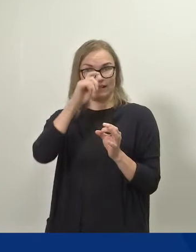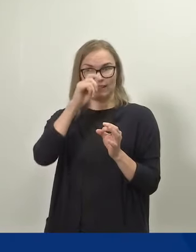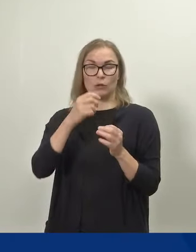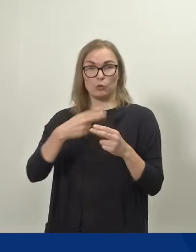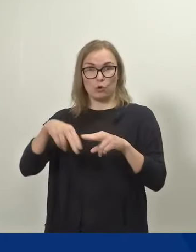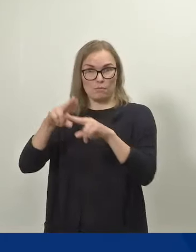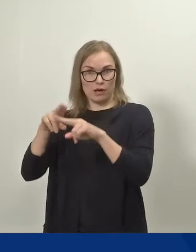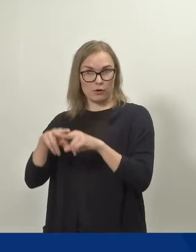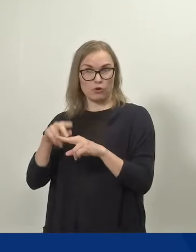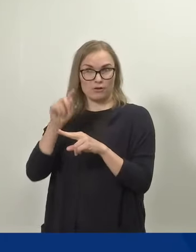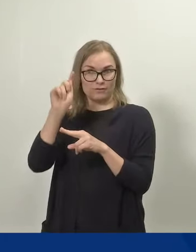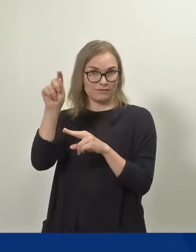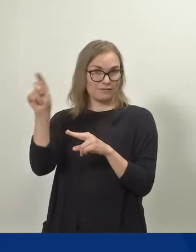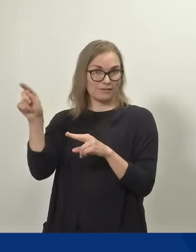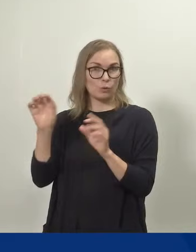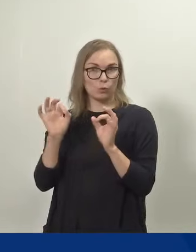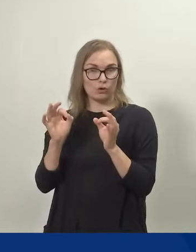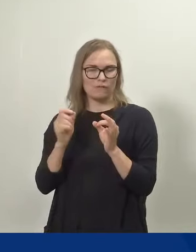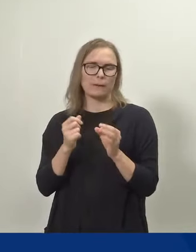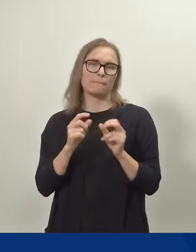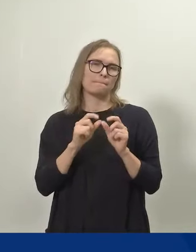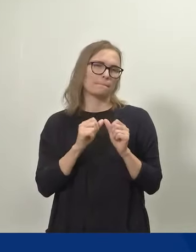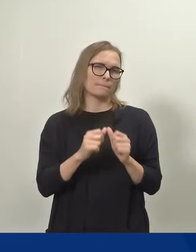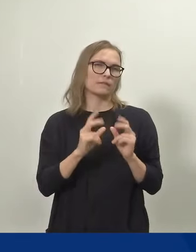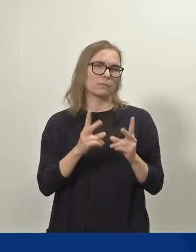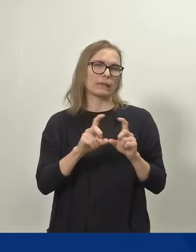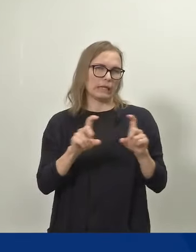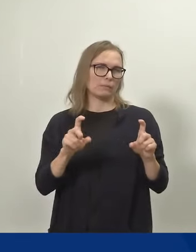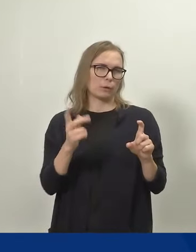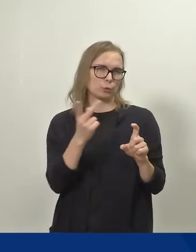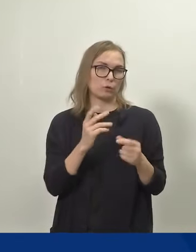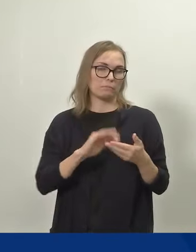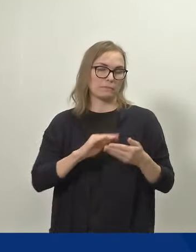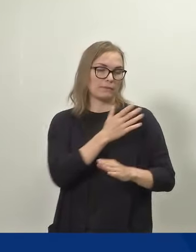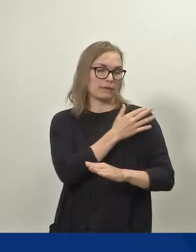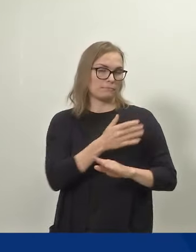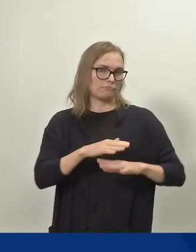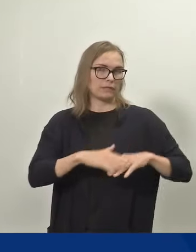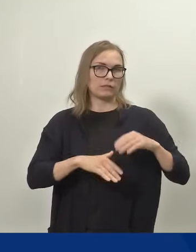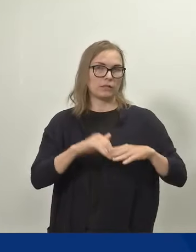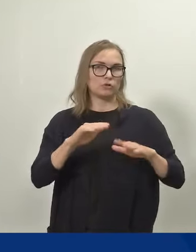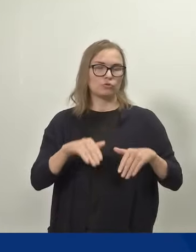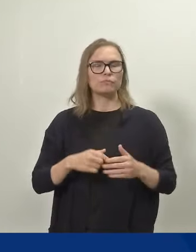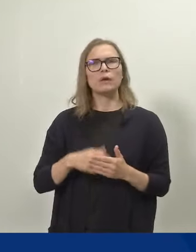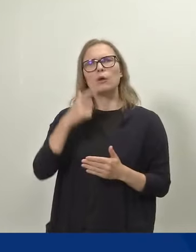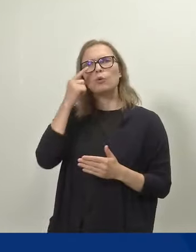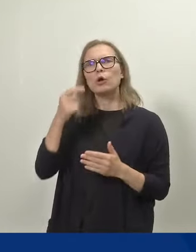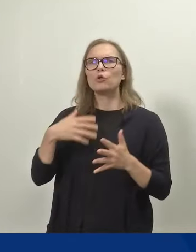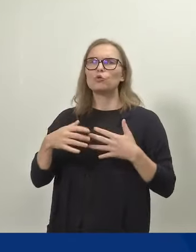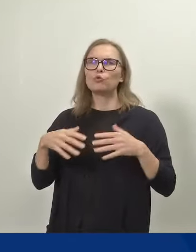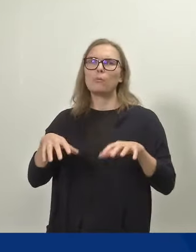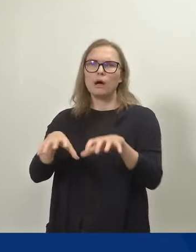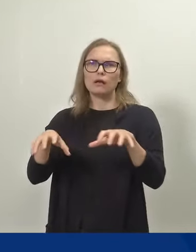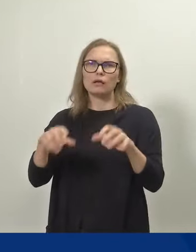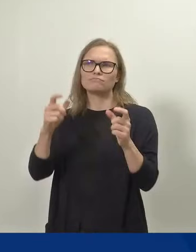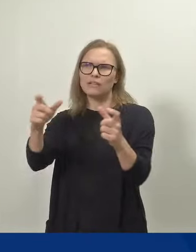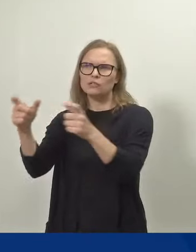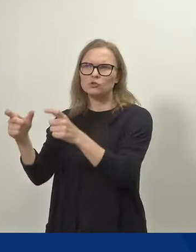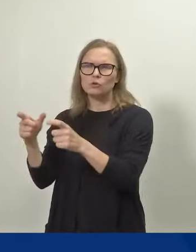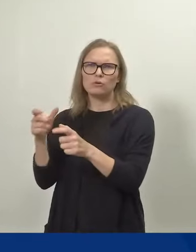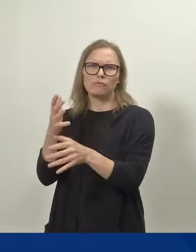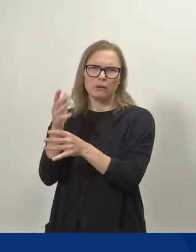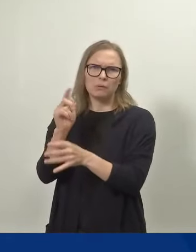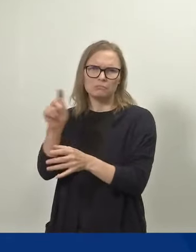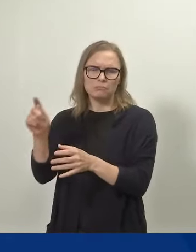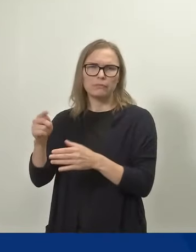tematiikkaa kuin aikaisemmin. Mä uskon, että työmarkkinaosapuolilla on tässä myös keskeinen rooli ja